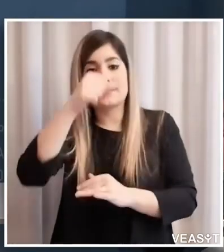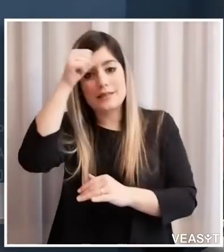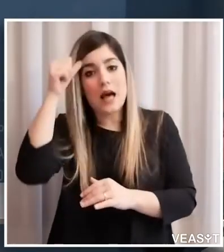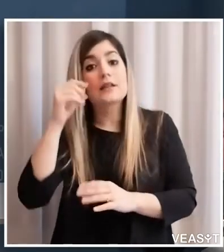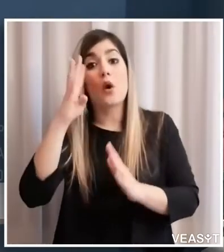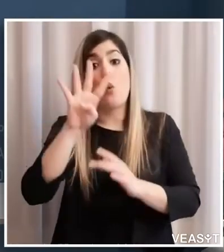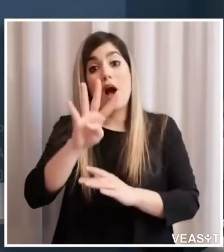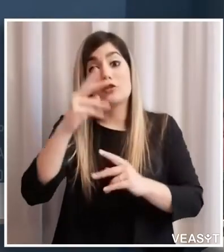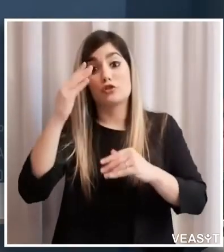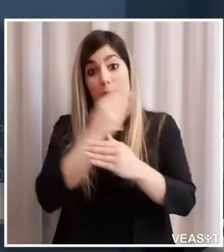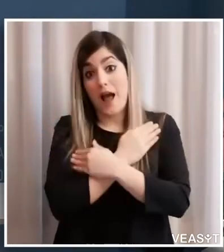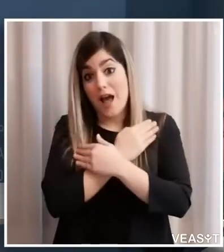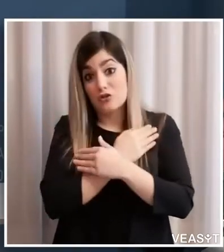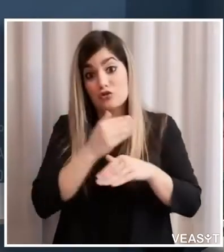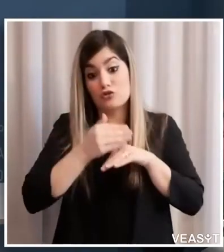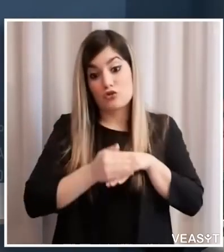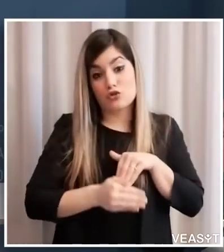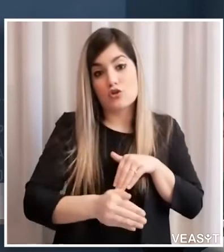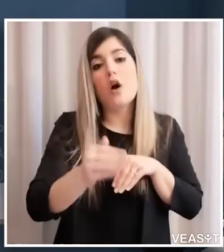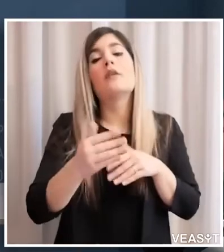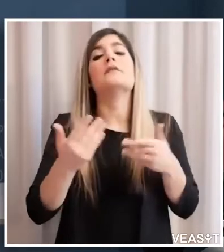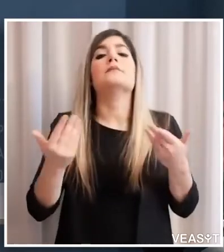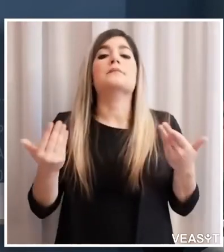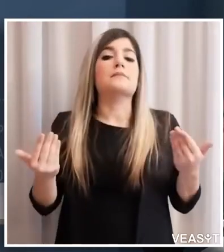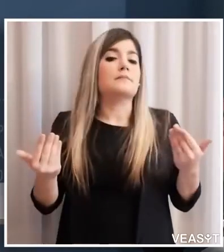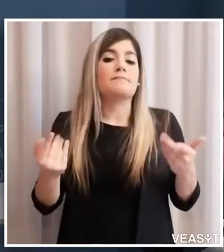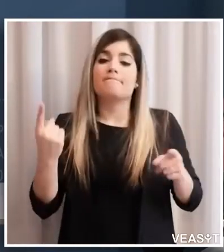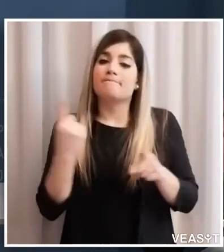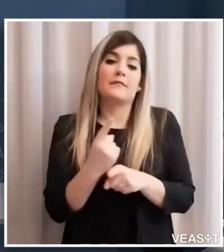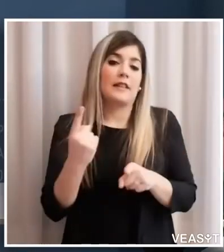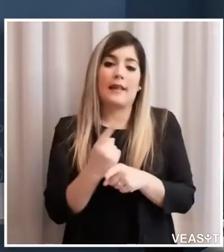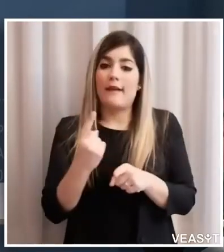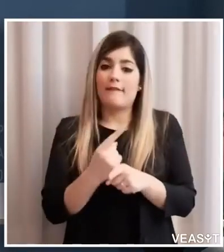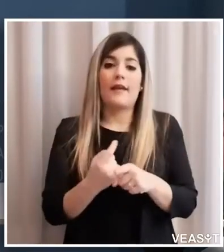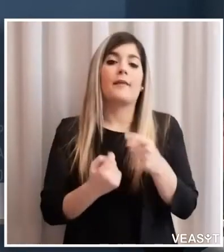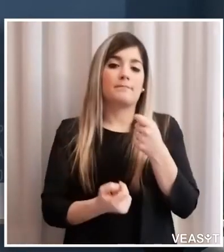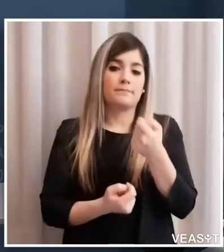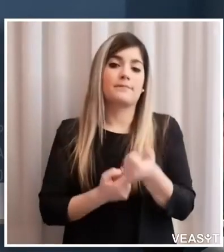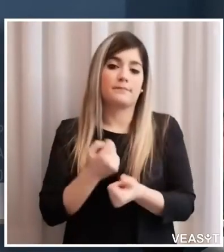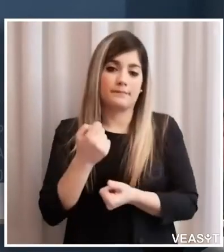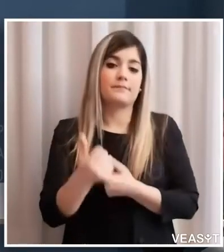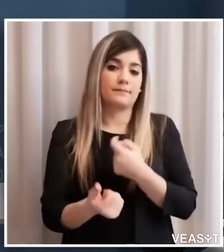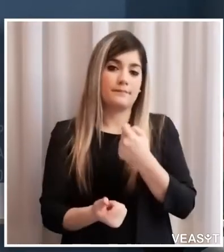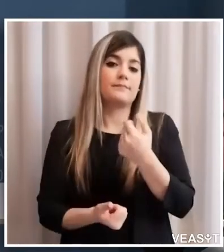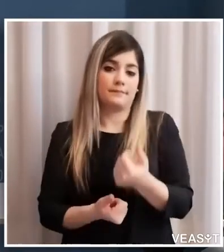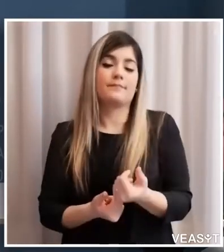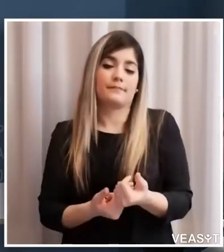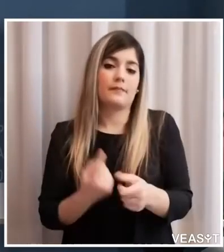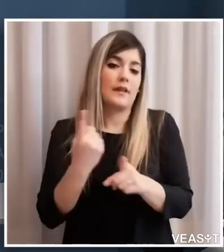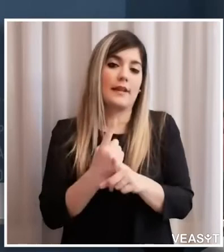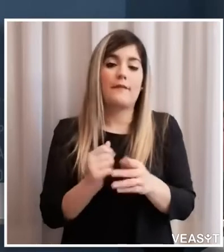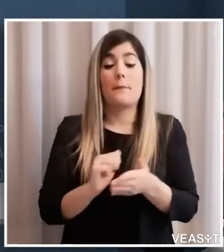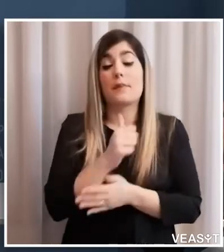'estate quindi ci sono da fare due passi quelli che ho già spiegato cioè rivalutare i progetti già